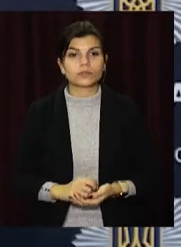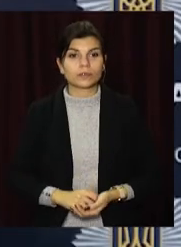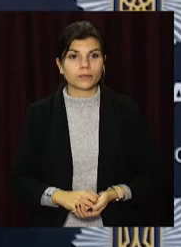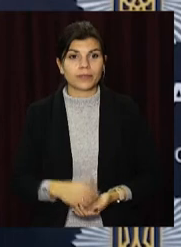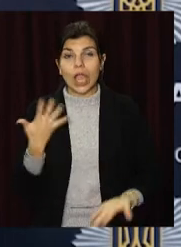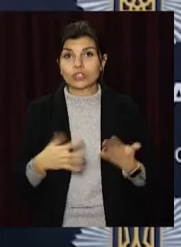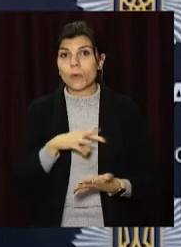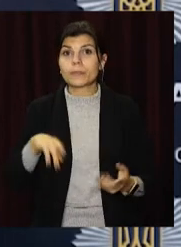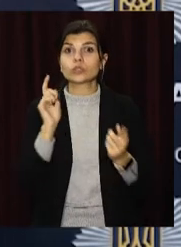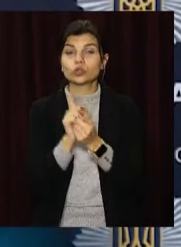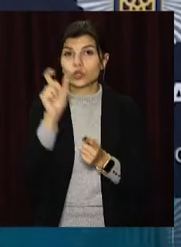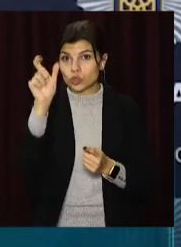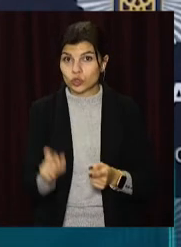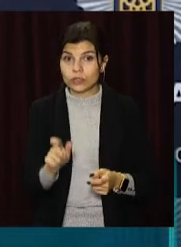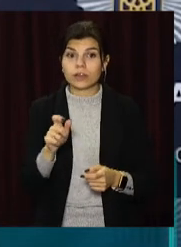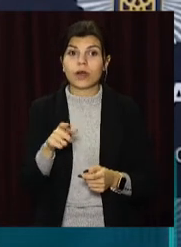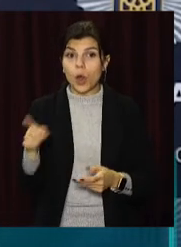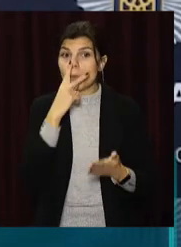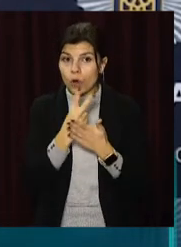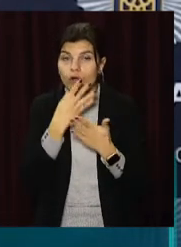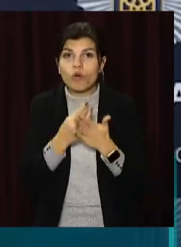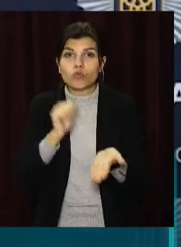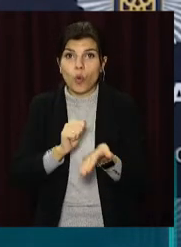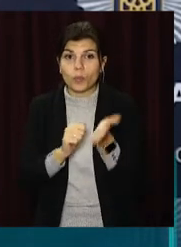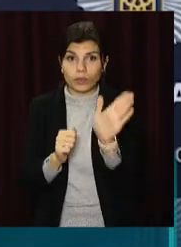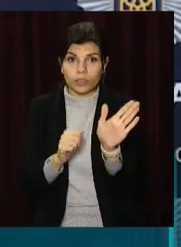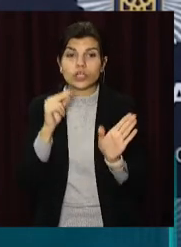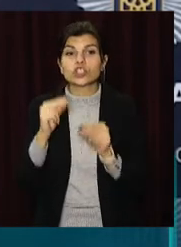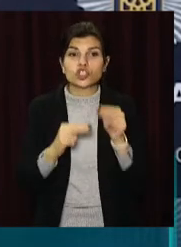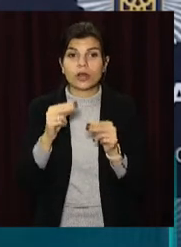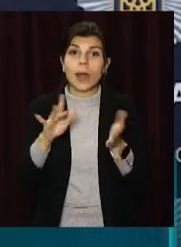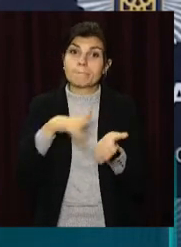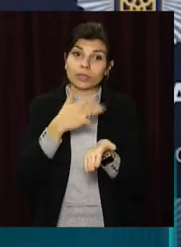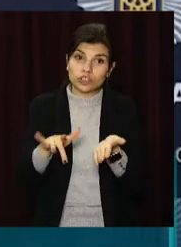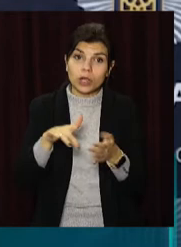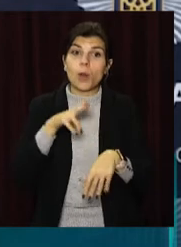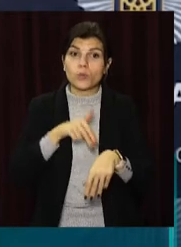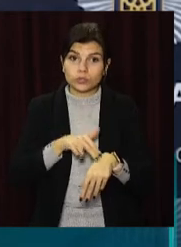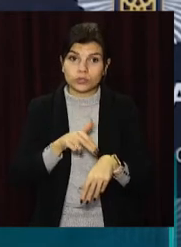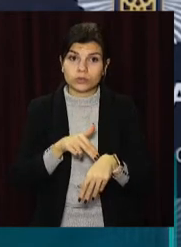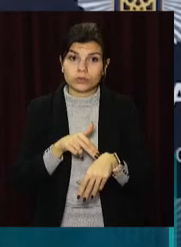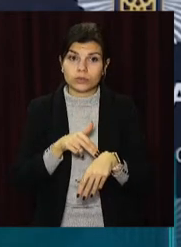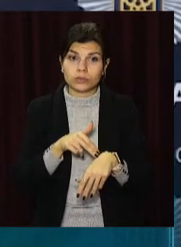Якщо ми зустріли громадянина на вулиці, він показує свій документ через планшет поліцейський,